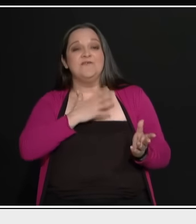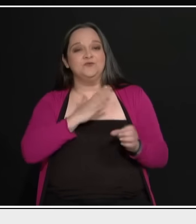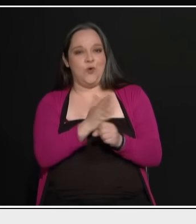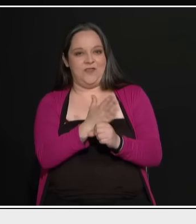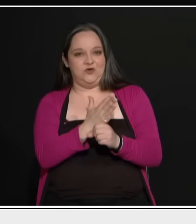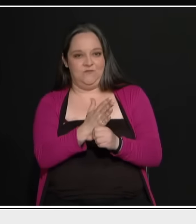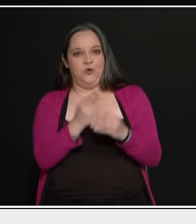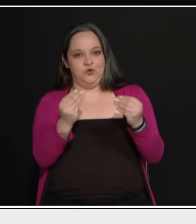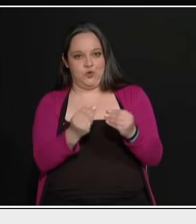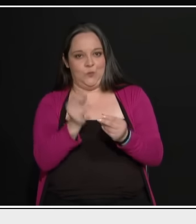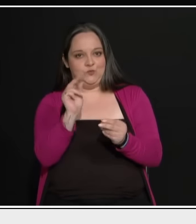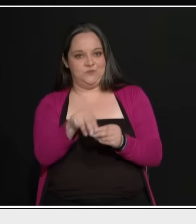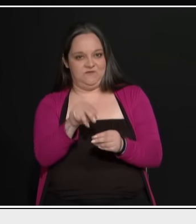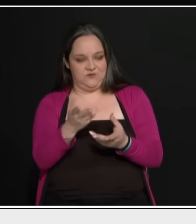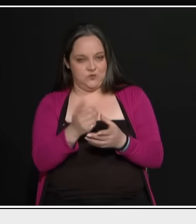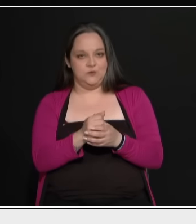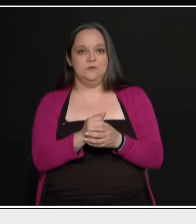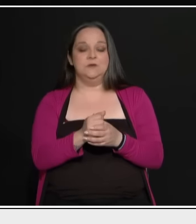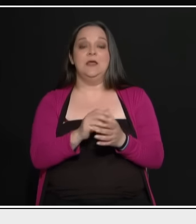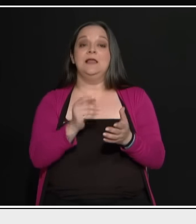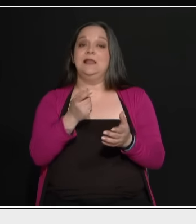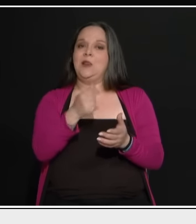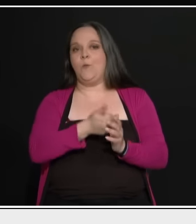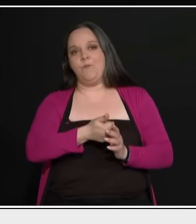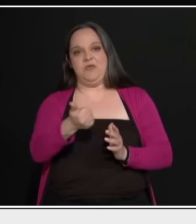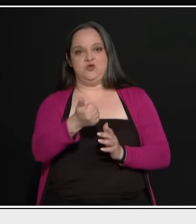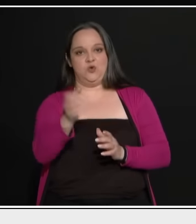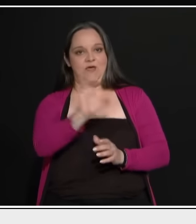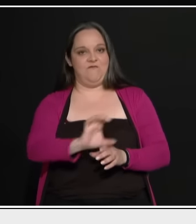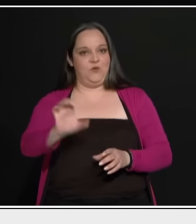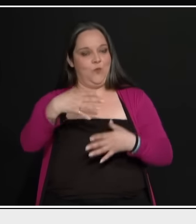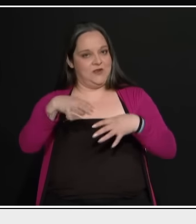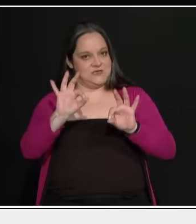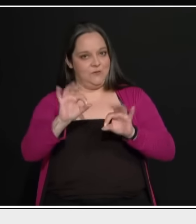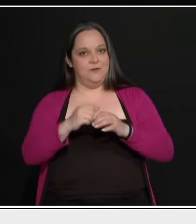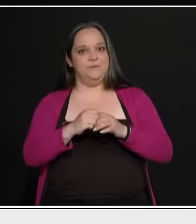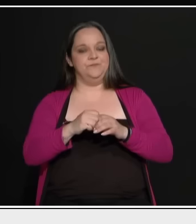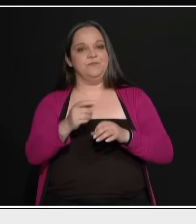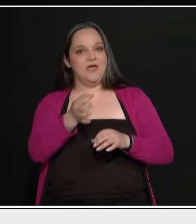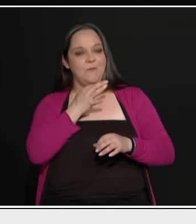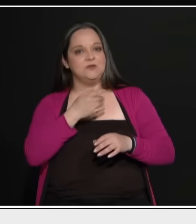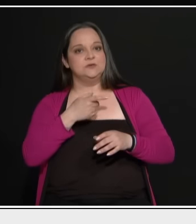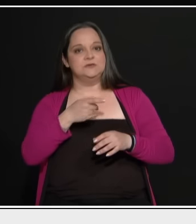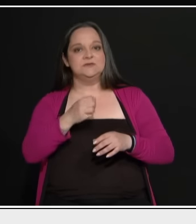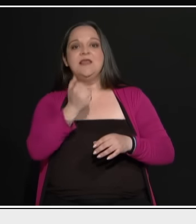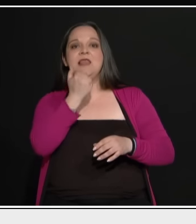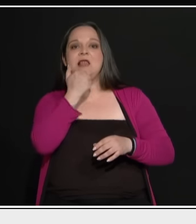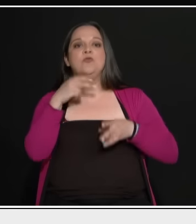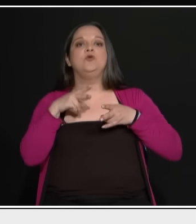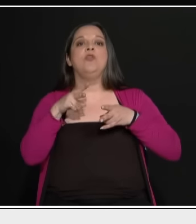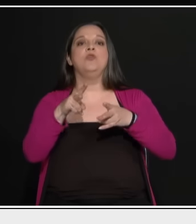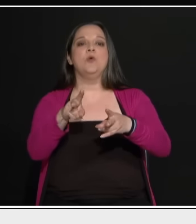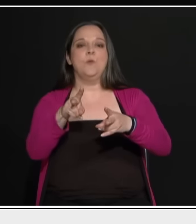λόγες πηγαίνει ο ψηφοφόρος. Πάμε λίγο πίσω στην Ευρώπη από εκεί που ξεκίνησα. Είπετε ότι έχει πάρει λάθος το τιμόνι. Εξηγήστε μου